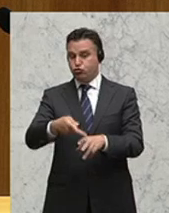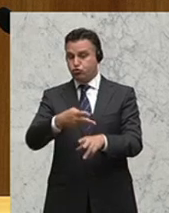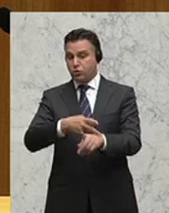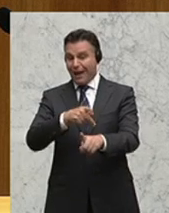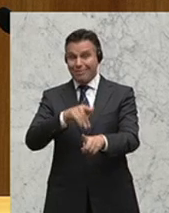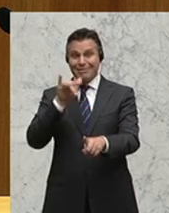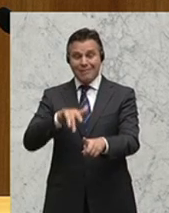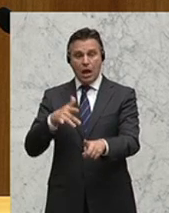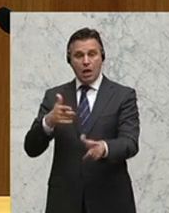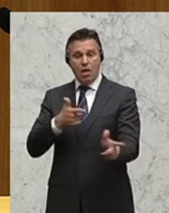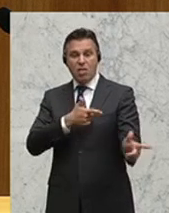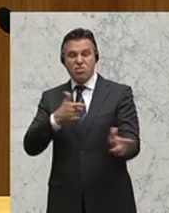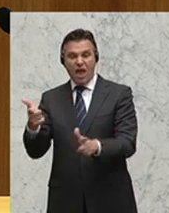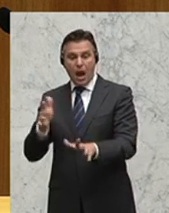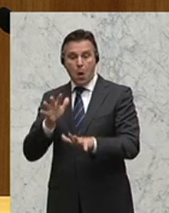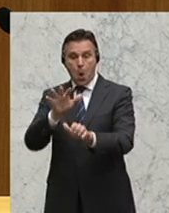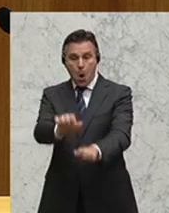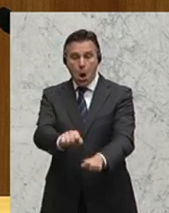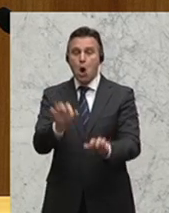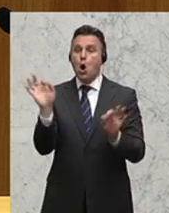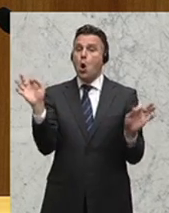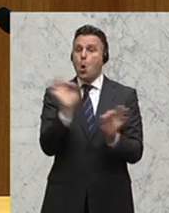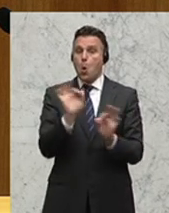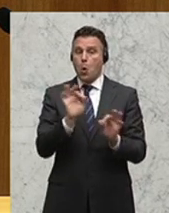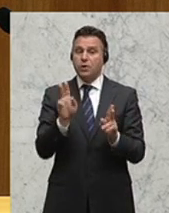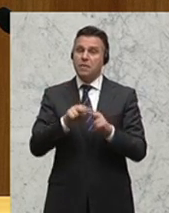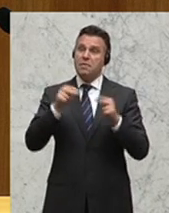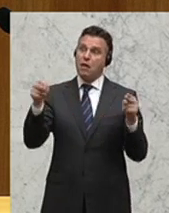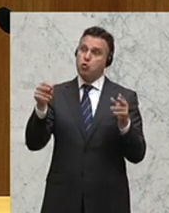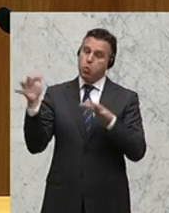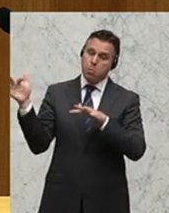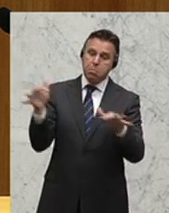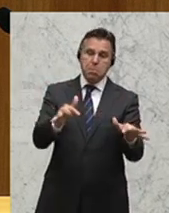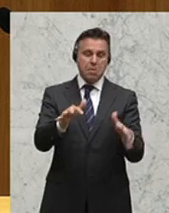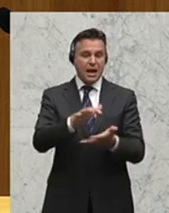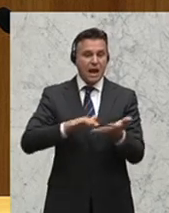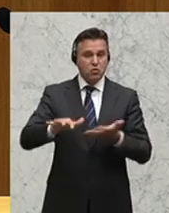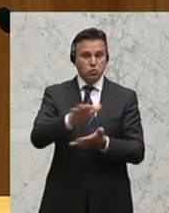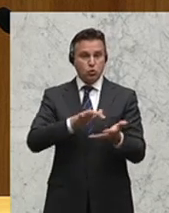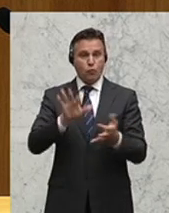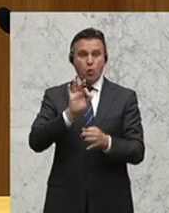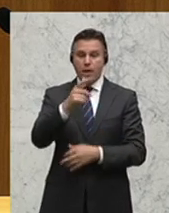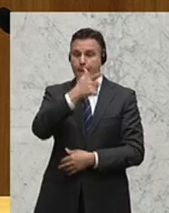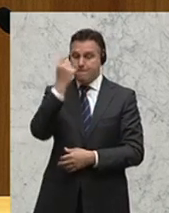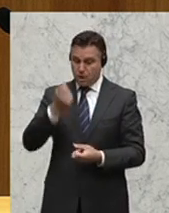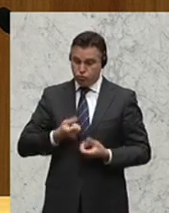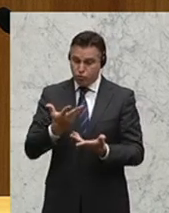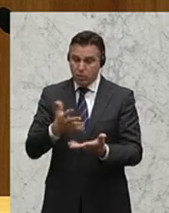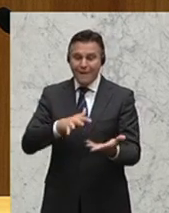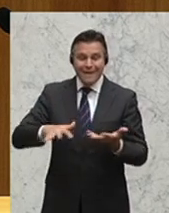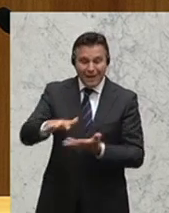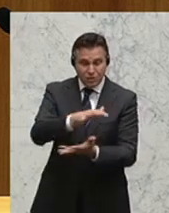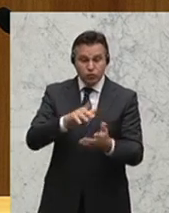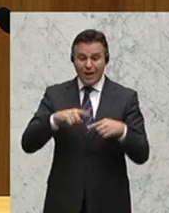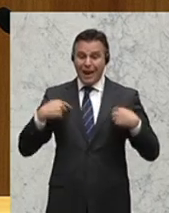Terroranschlag, einer Naturkatastrophe oder einer vom Menschen verursachten Katastrophe betroffen ist. Darin